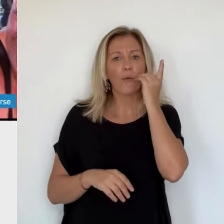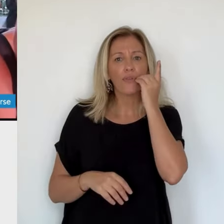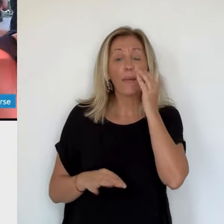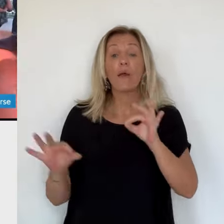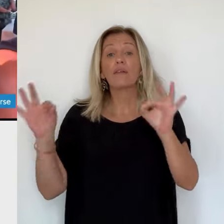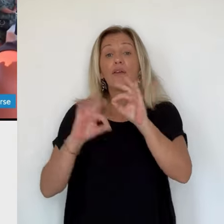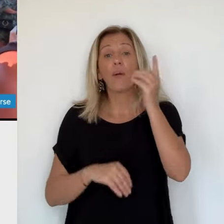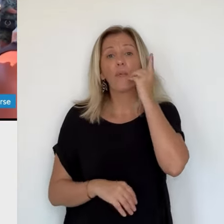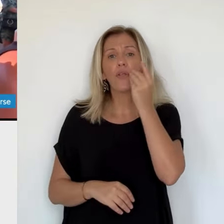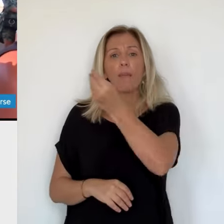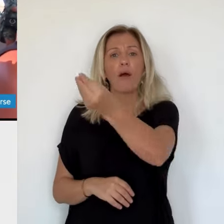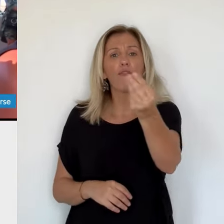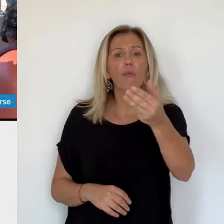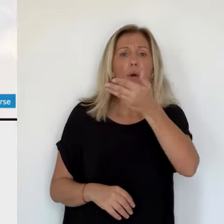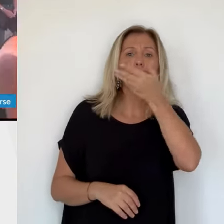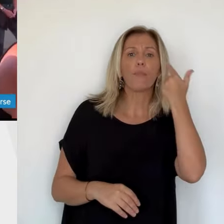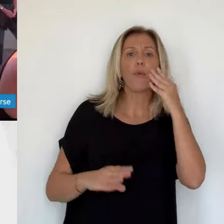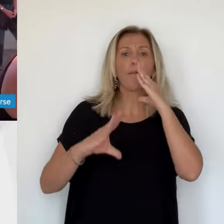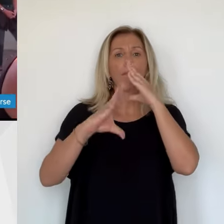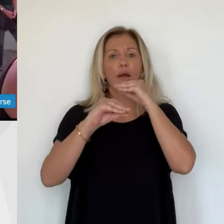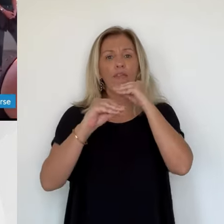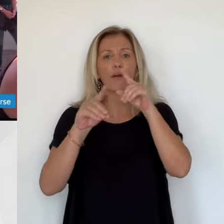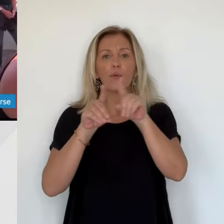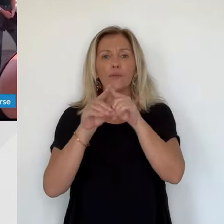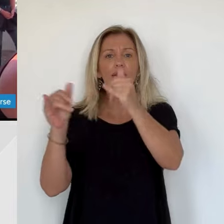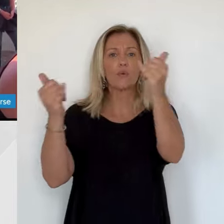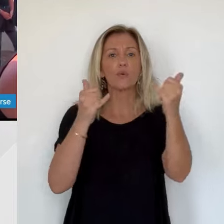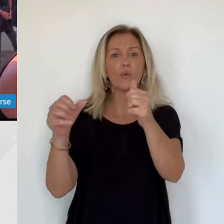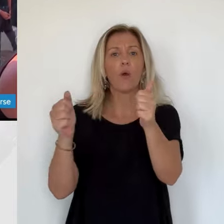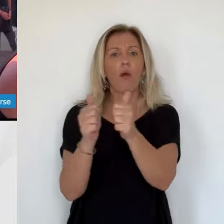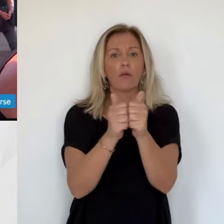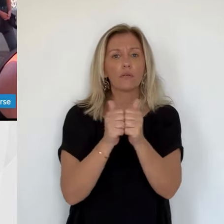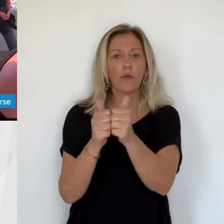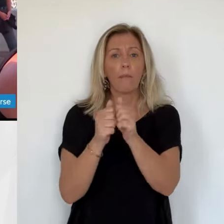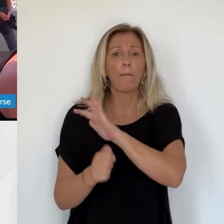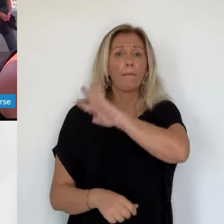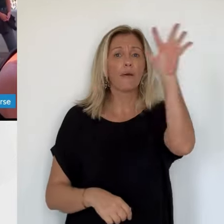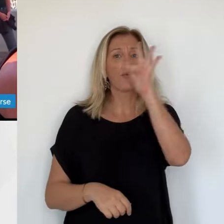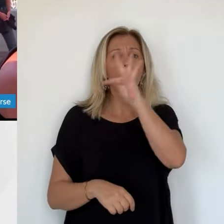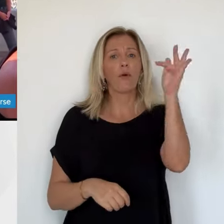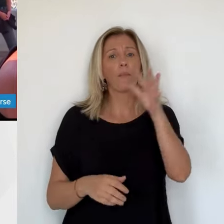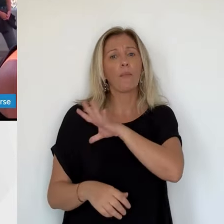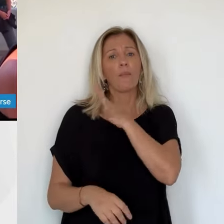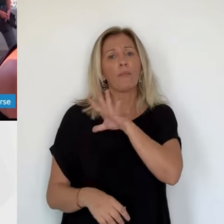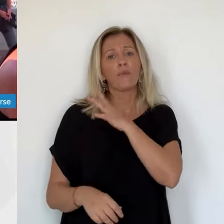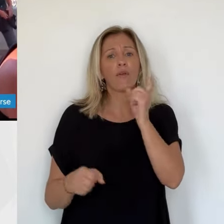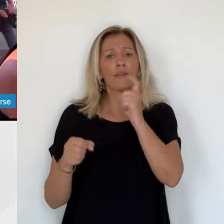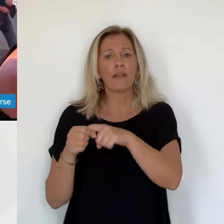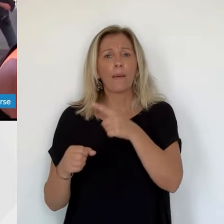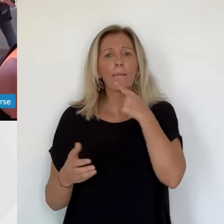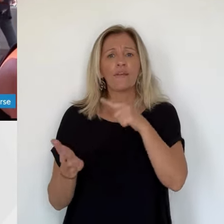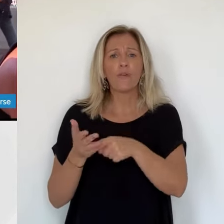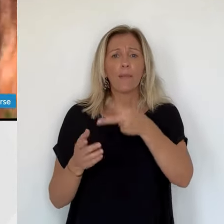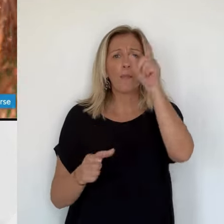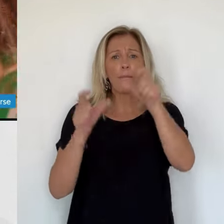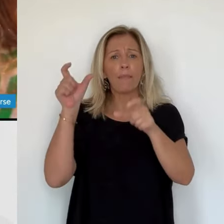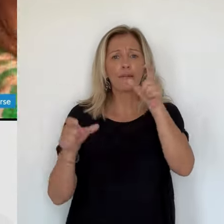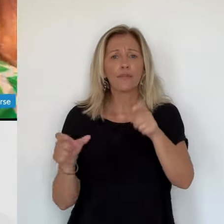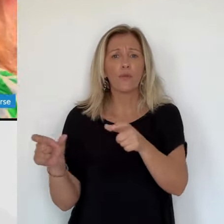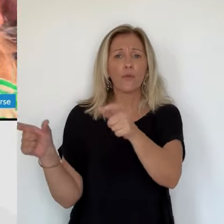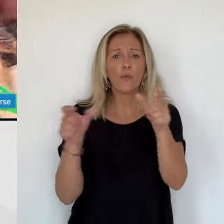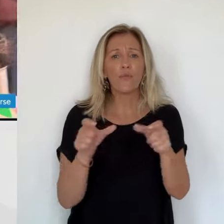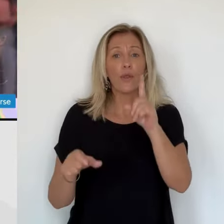addiction qu'il faut qu'on arrive à contrôler. Le fait de l'enlever va régler un peu le problème d'associabilisation des enfants entre eux déjà.